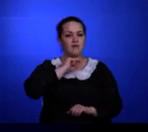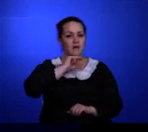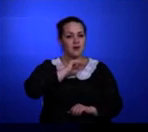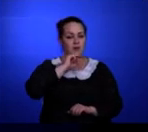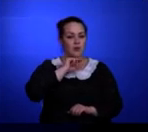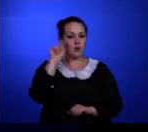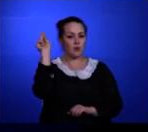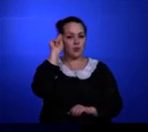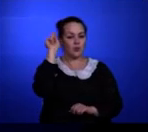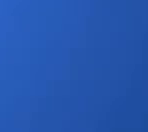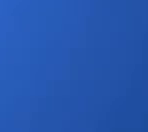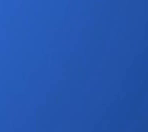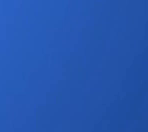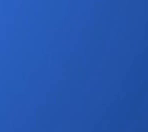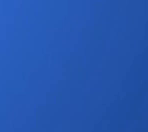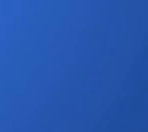Урок окончен.